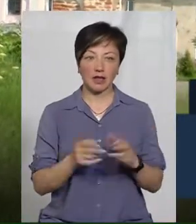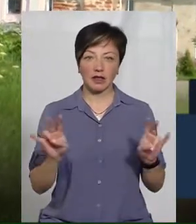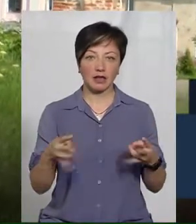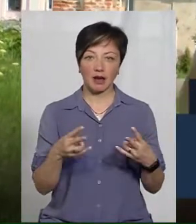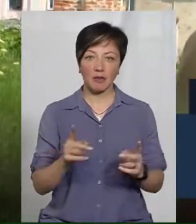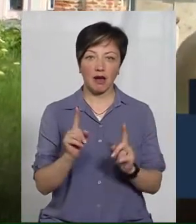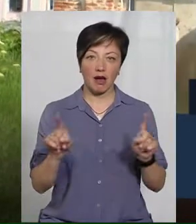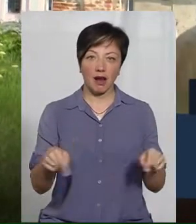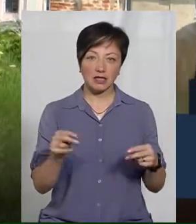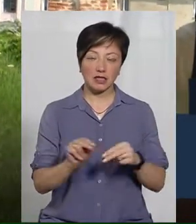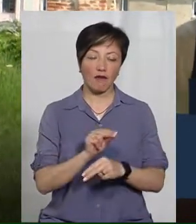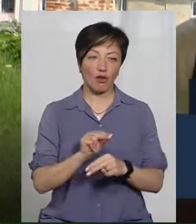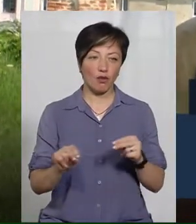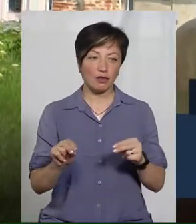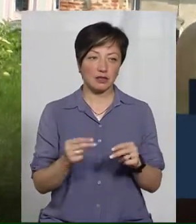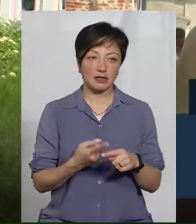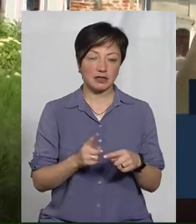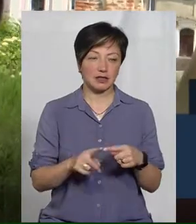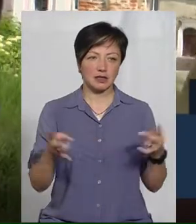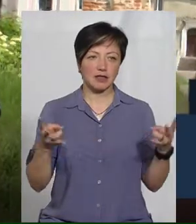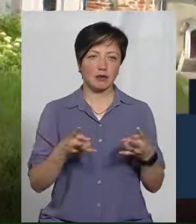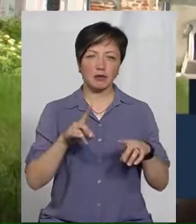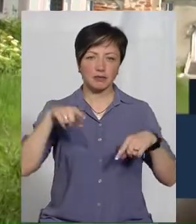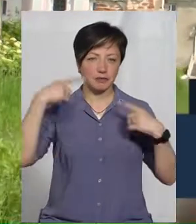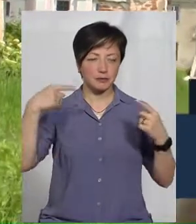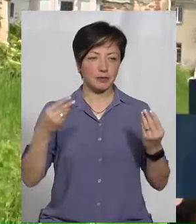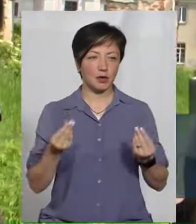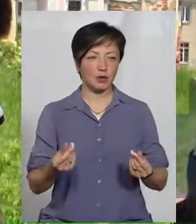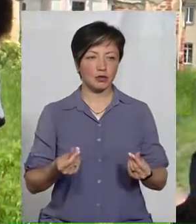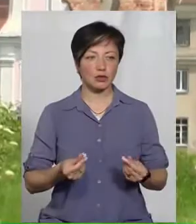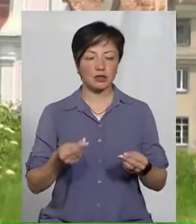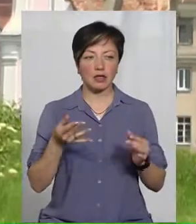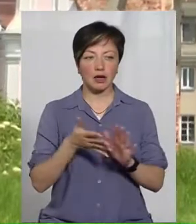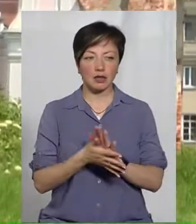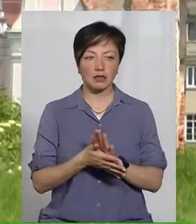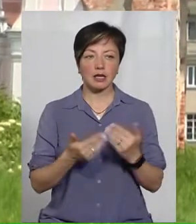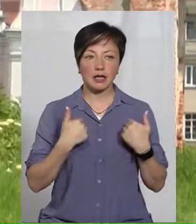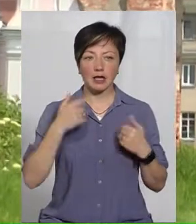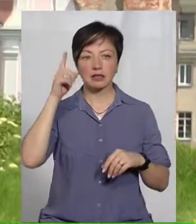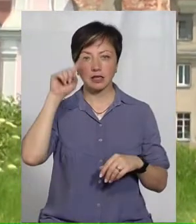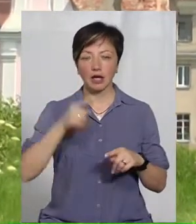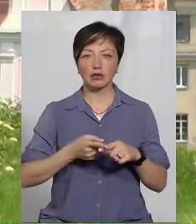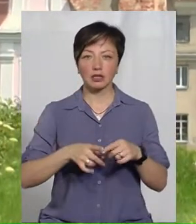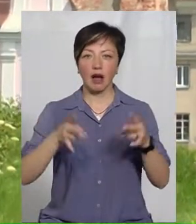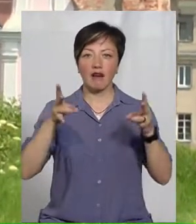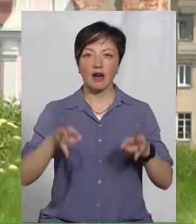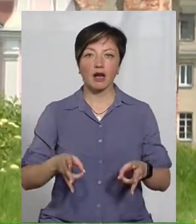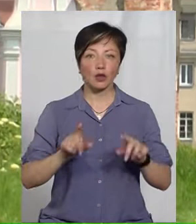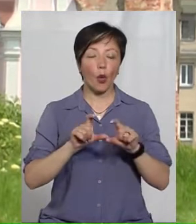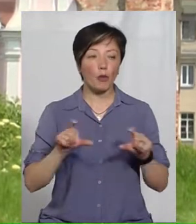реставрувати, тому що це треба дуже багато грошей потратити. Я знаю, що це аварійний об'єкт,